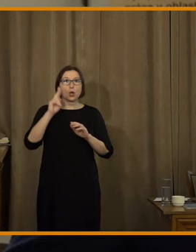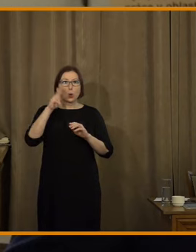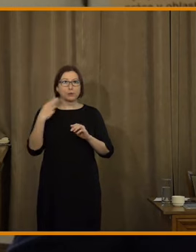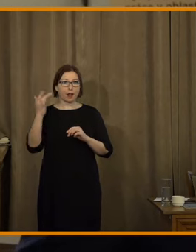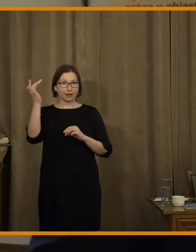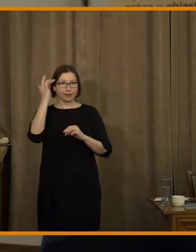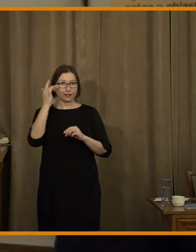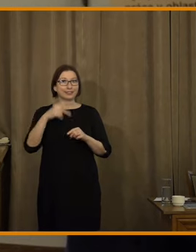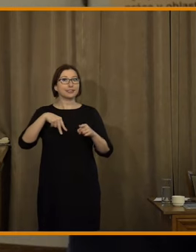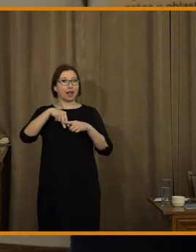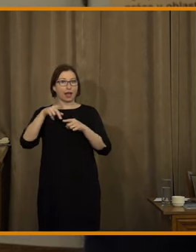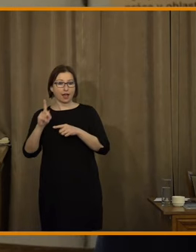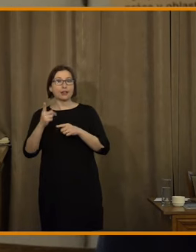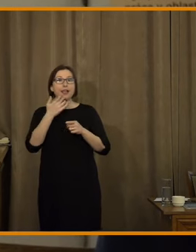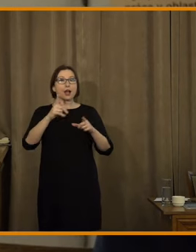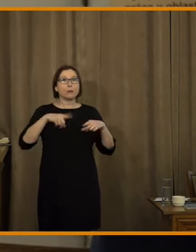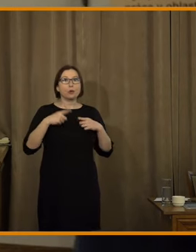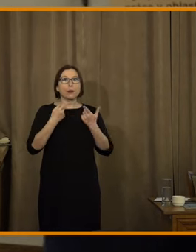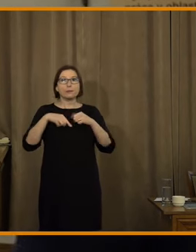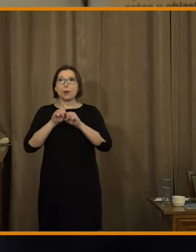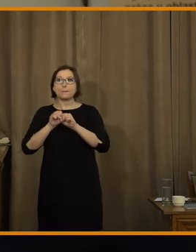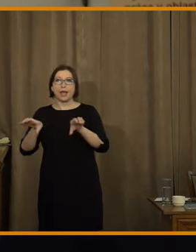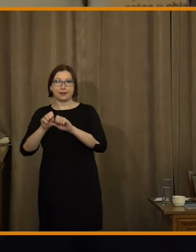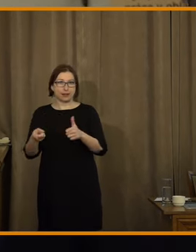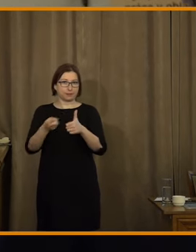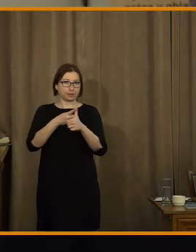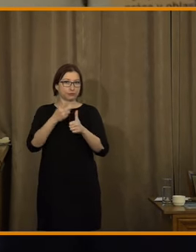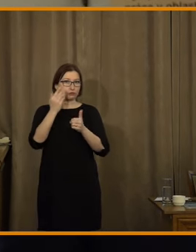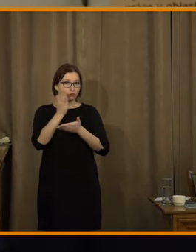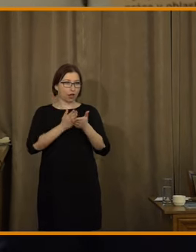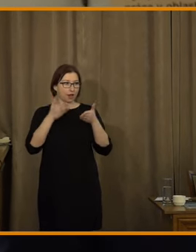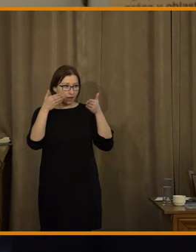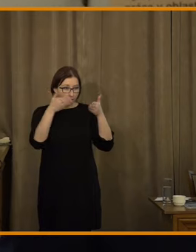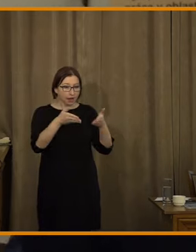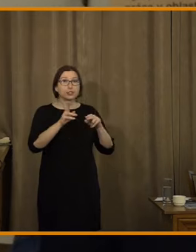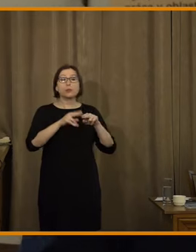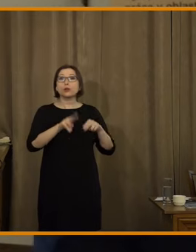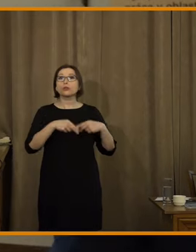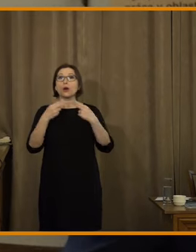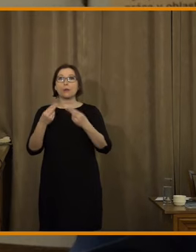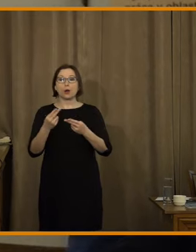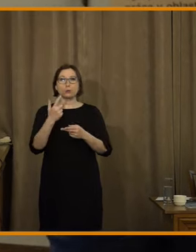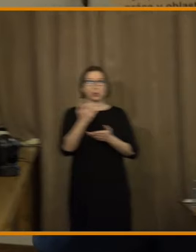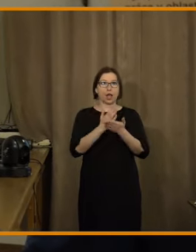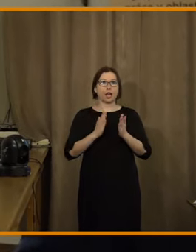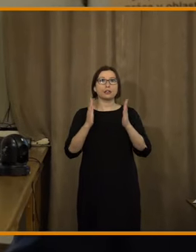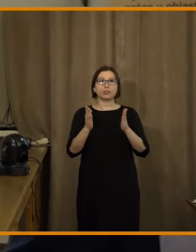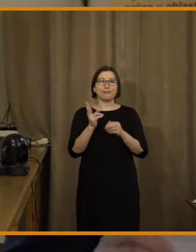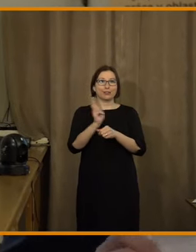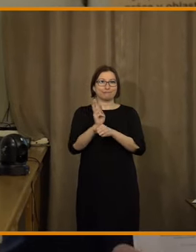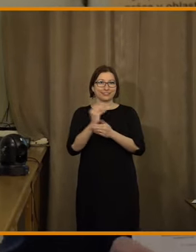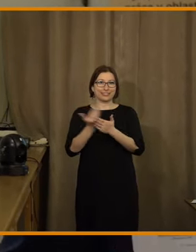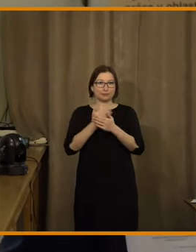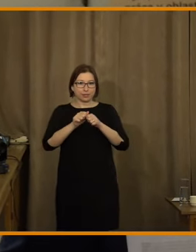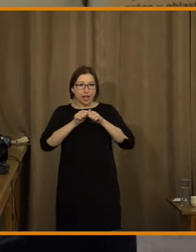konkrétně využívání umělé inteligence v médiích. To bude ten první panel. Další panel jsme nazvali Dezinformace